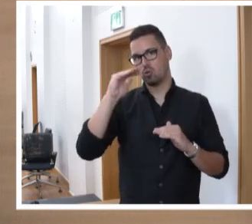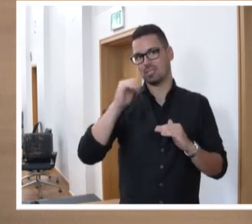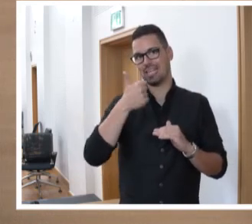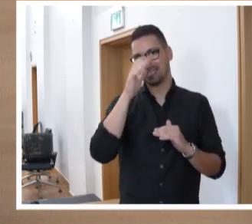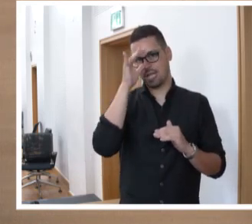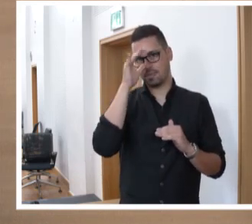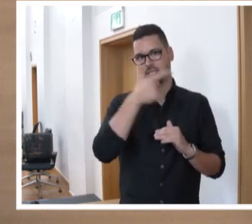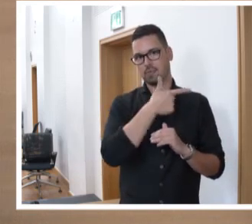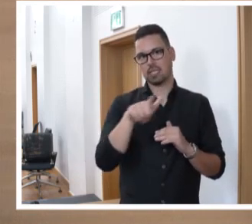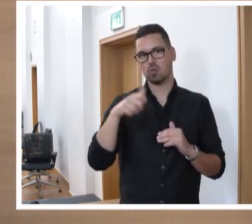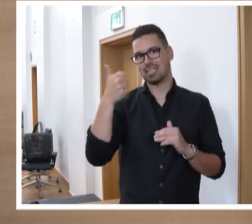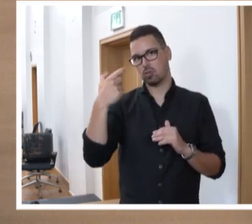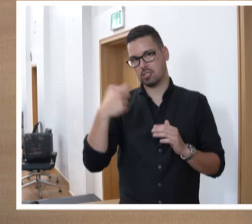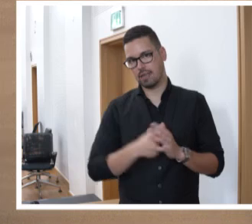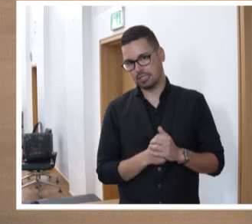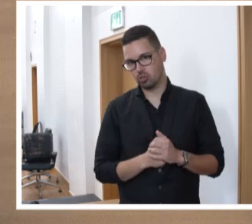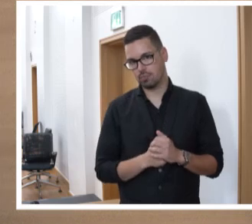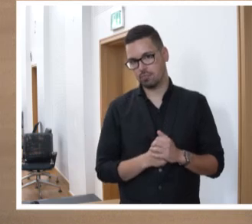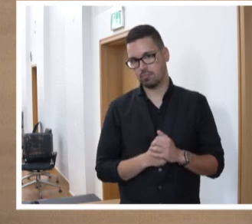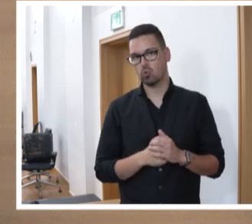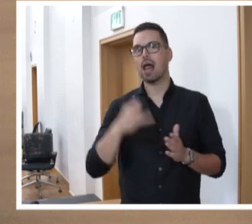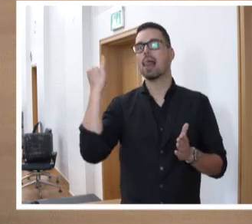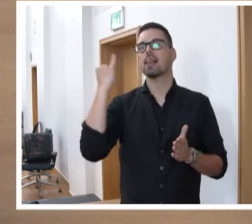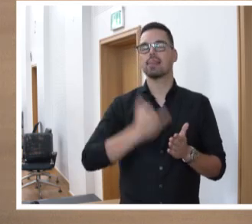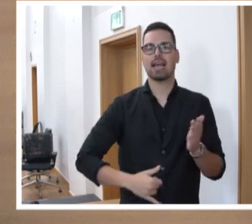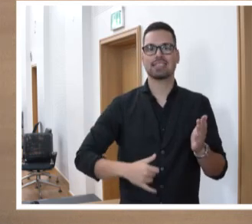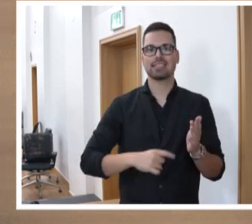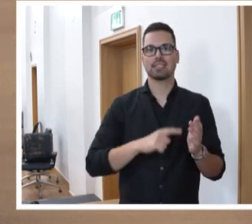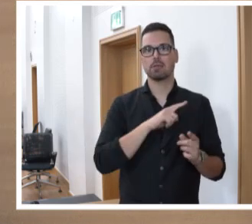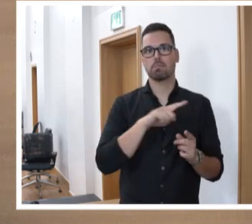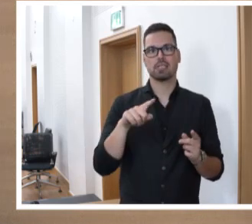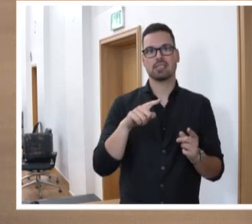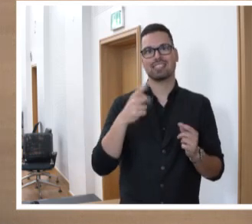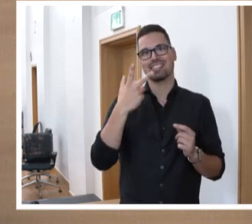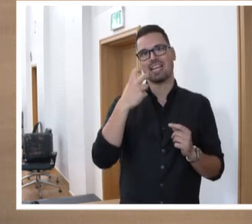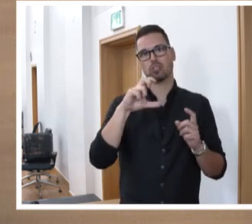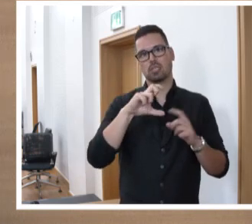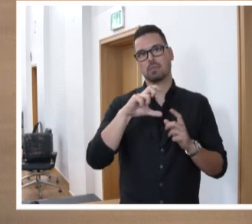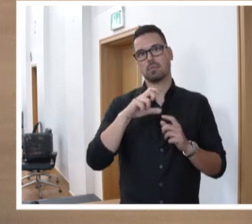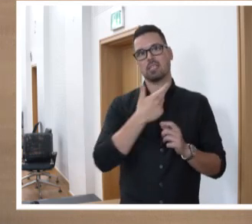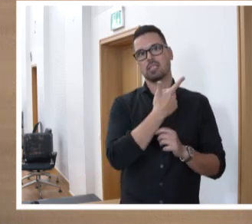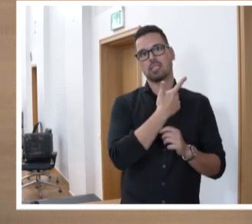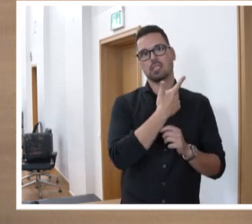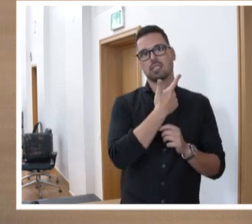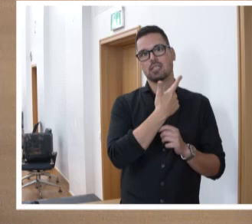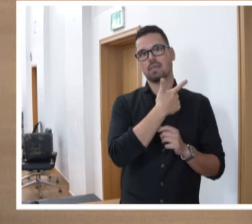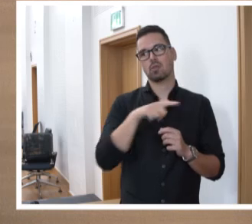April 2021 sein und die letzte bis mindestens 30. September 2023.